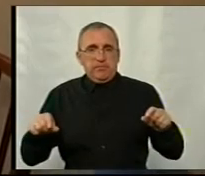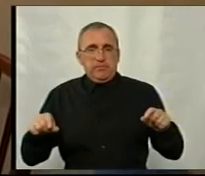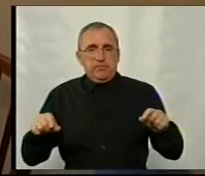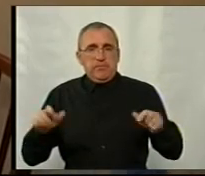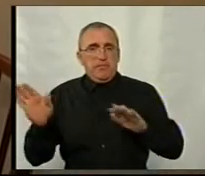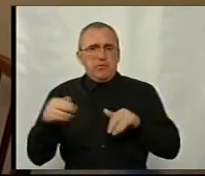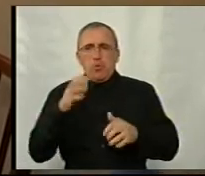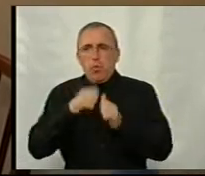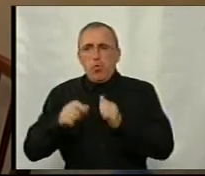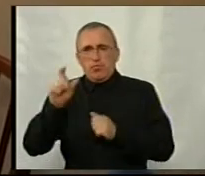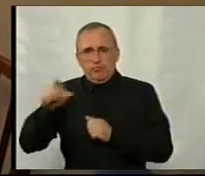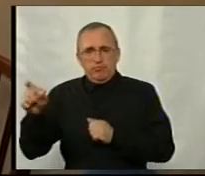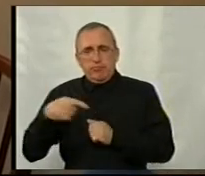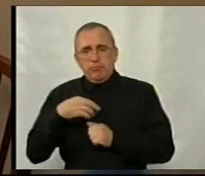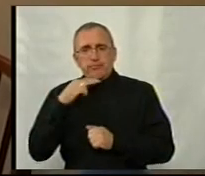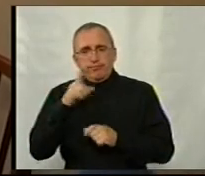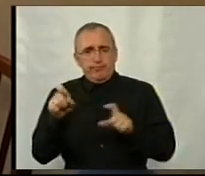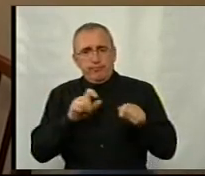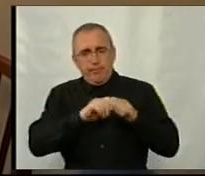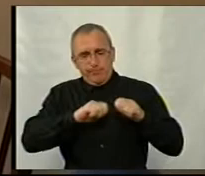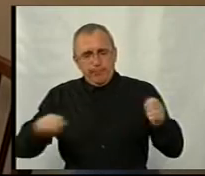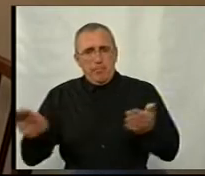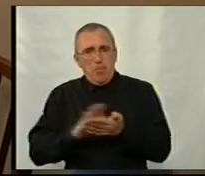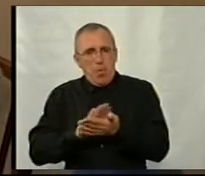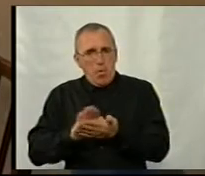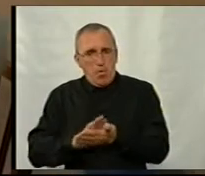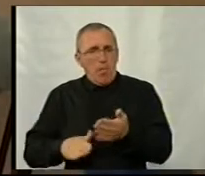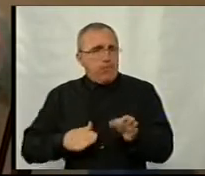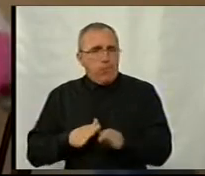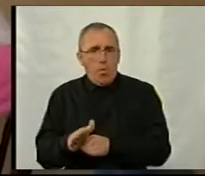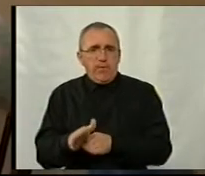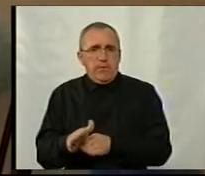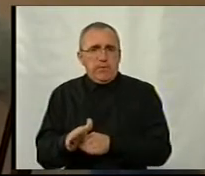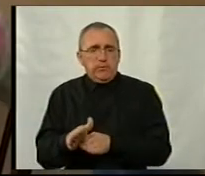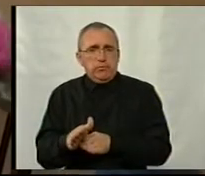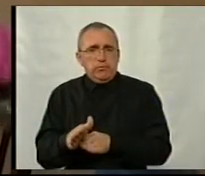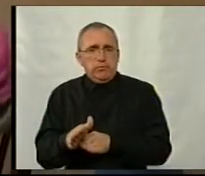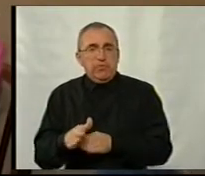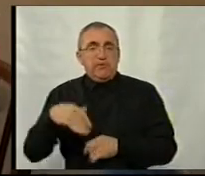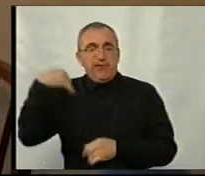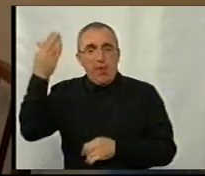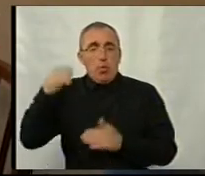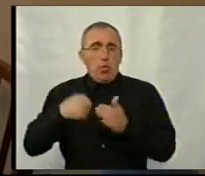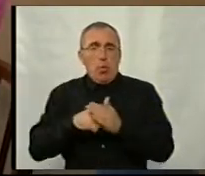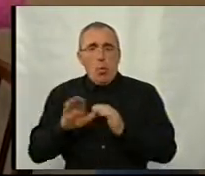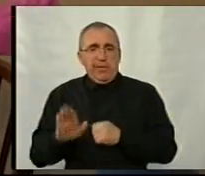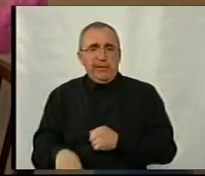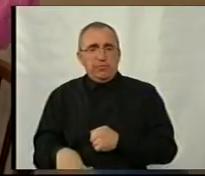пацієнта цим дезинфектантом, протираємо повністю зверху і до низу.